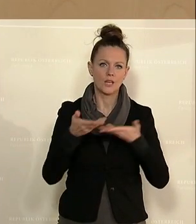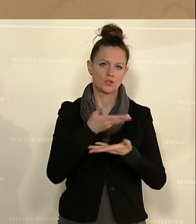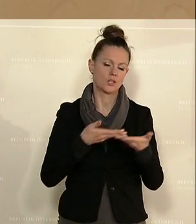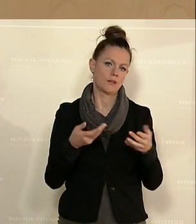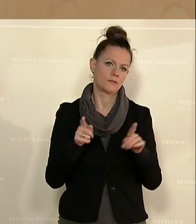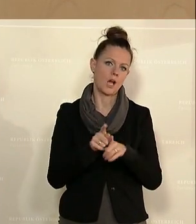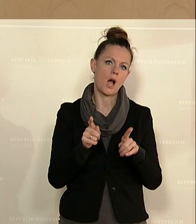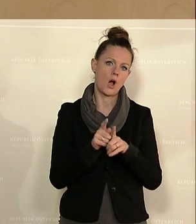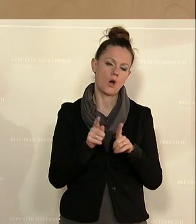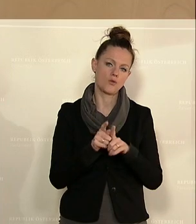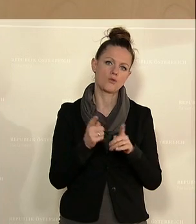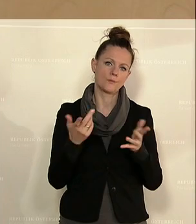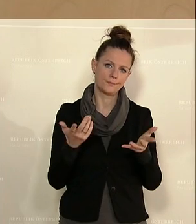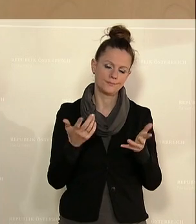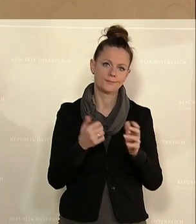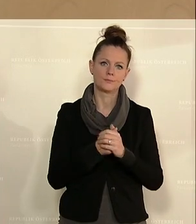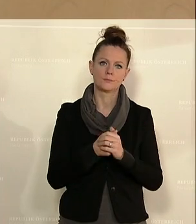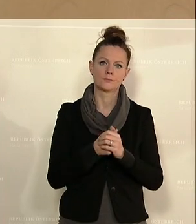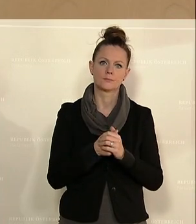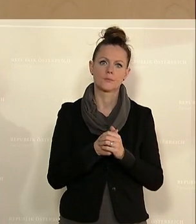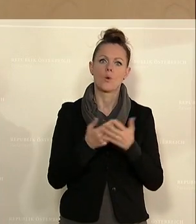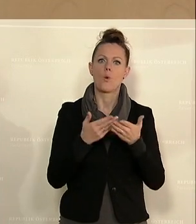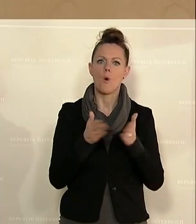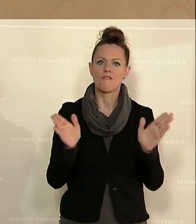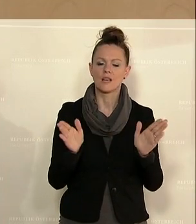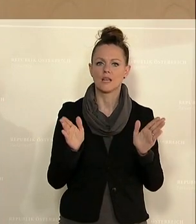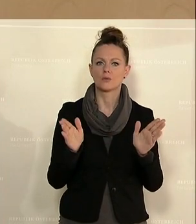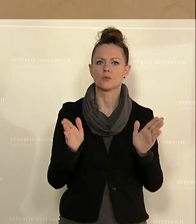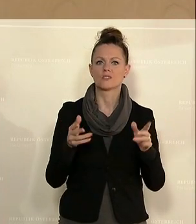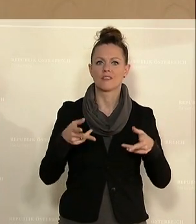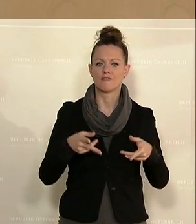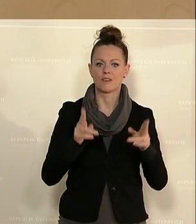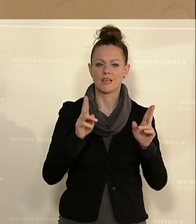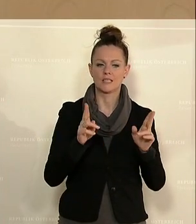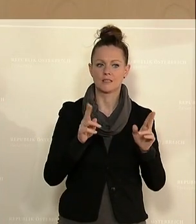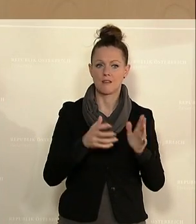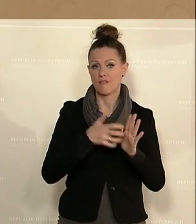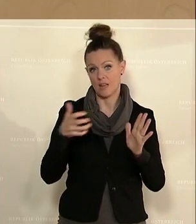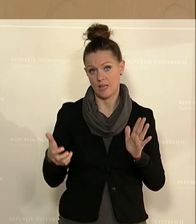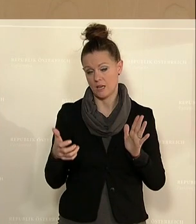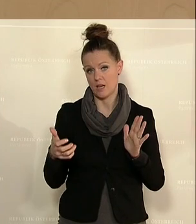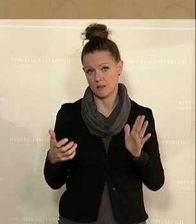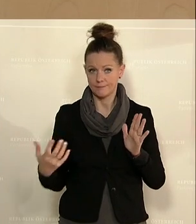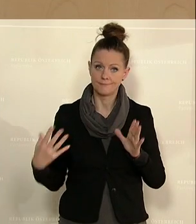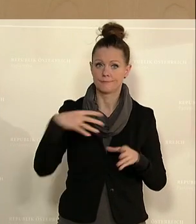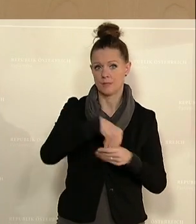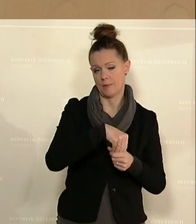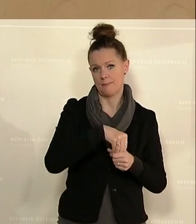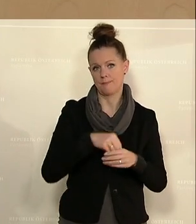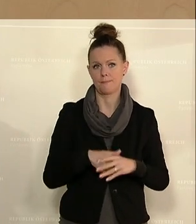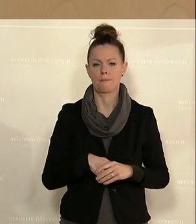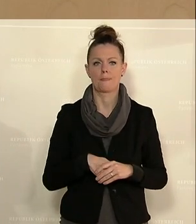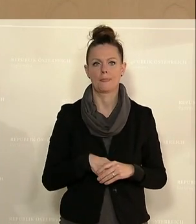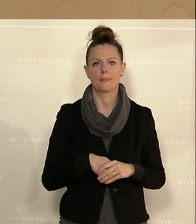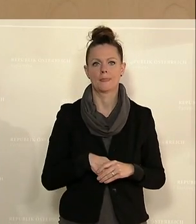auch die Verlängerung der Offenlegungsfristen für die Jahresabschlüsse in diesem Antrag mitbehandeln. Es